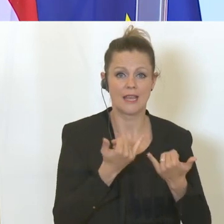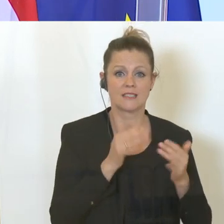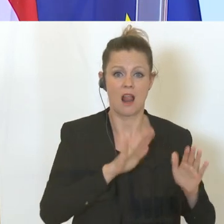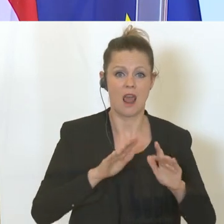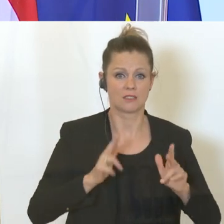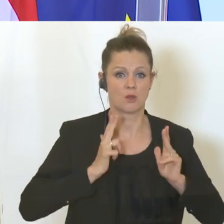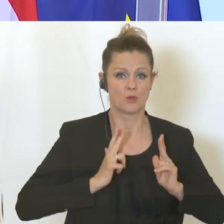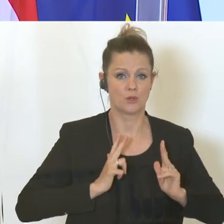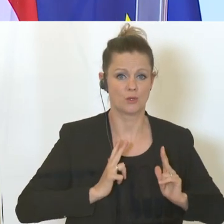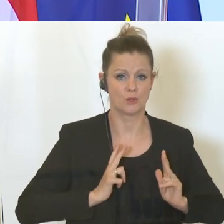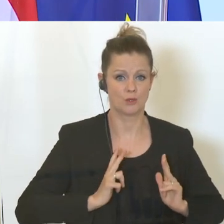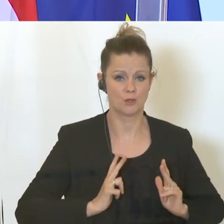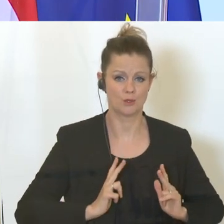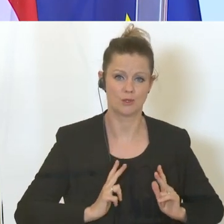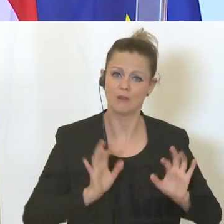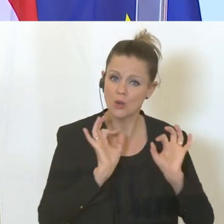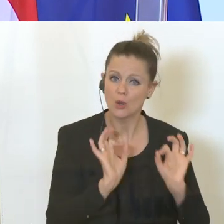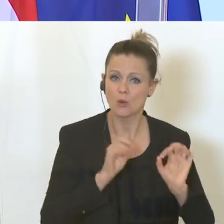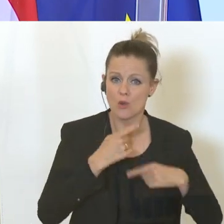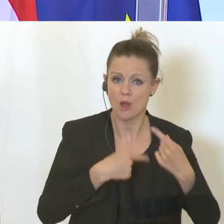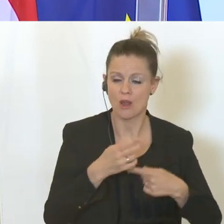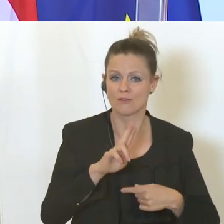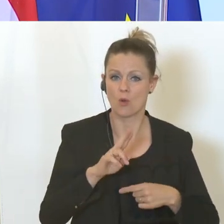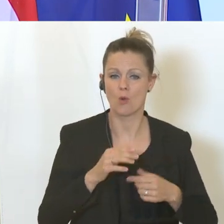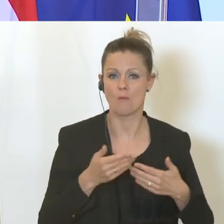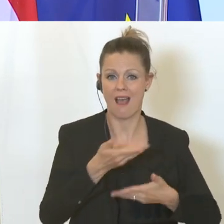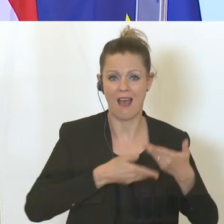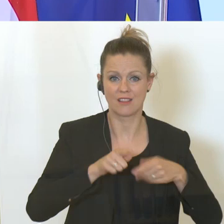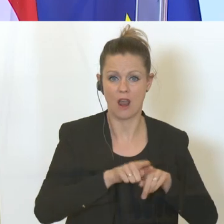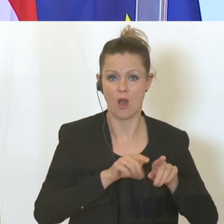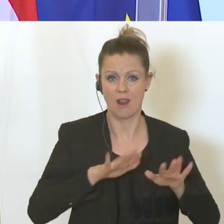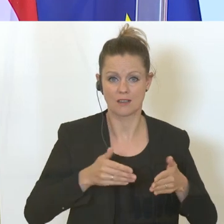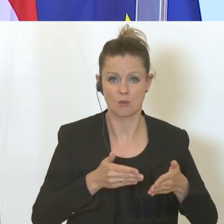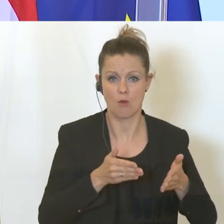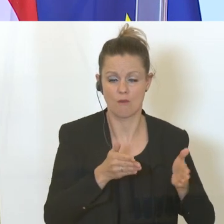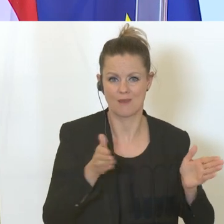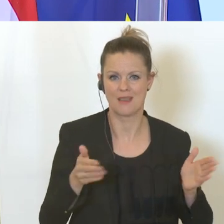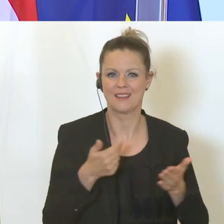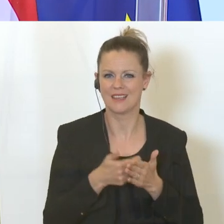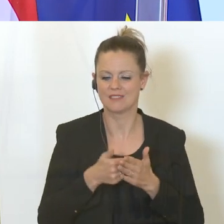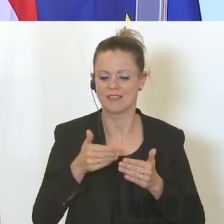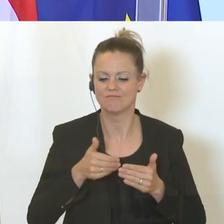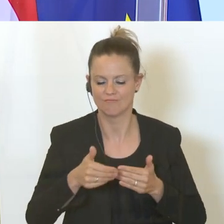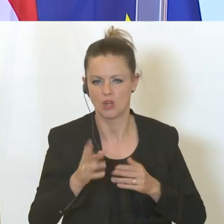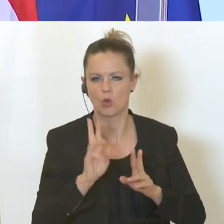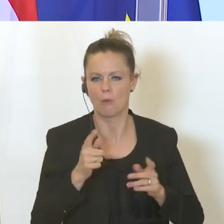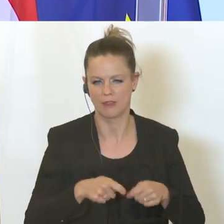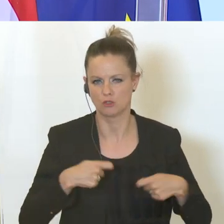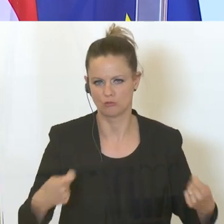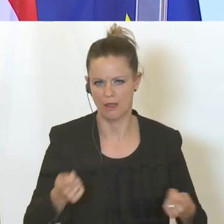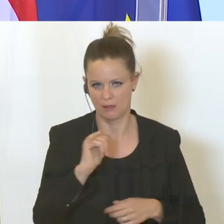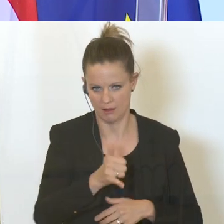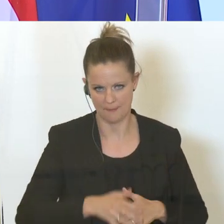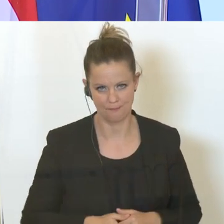Handel auch jetzt schrittweise wieder öffnen kann und dementsprechend erwarten wir hier in den nächsten Wochen eine deutliche Entspannung in diesem Bereich.